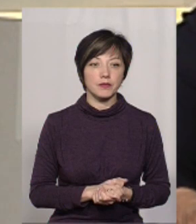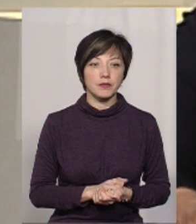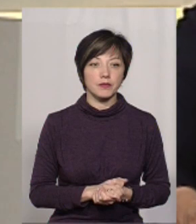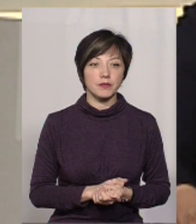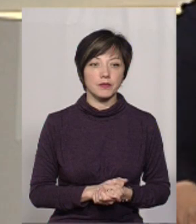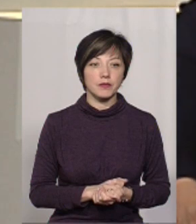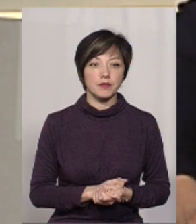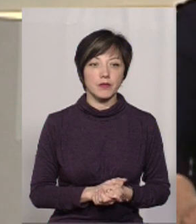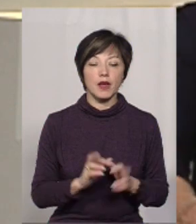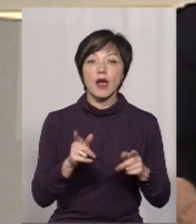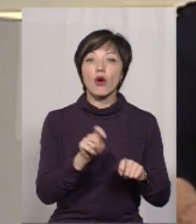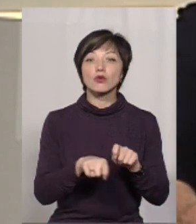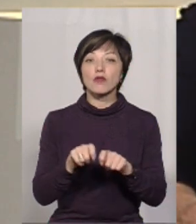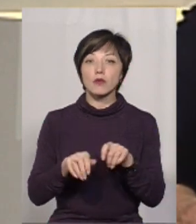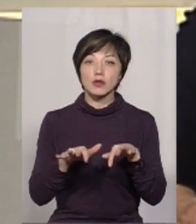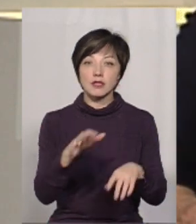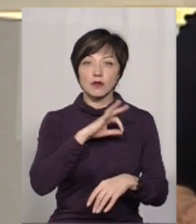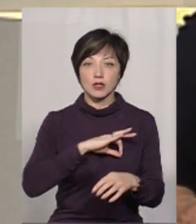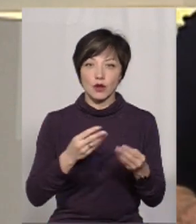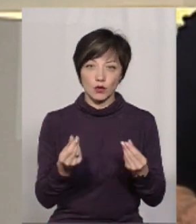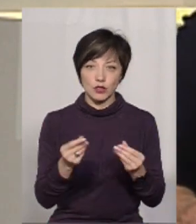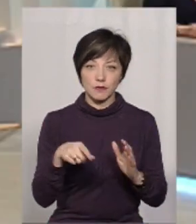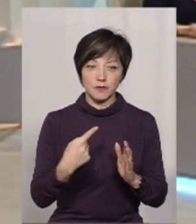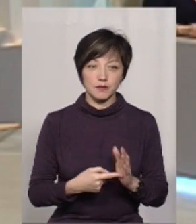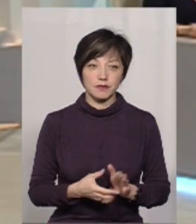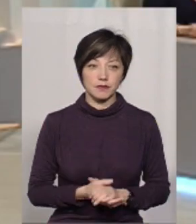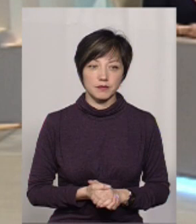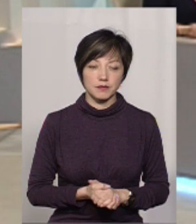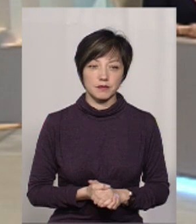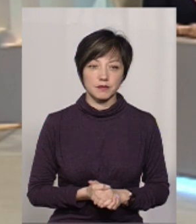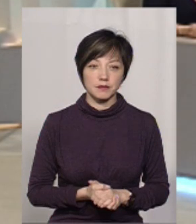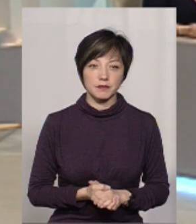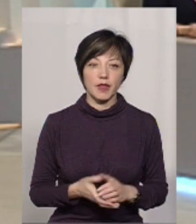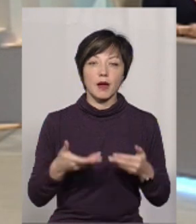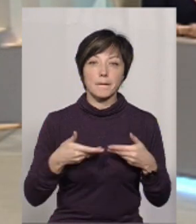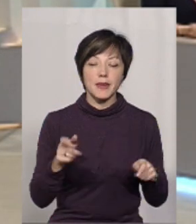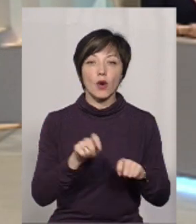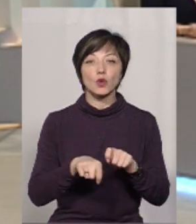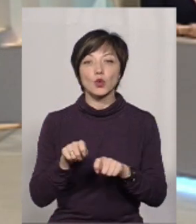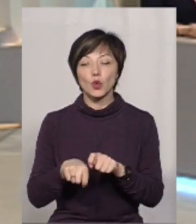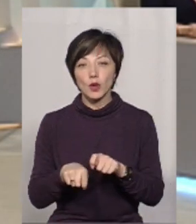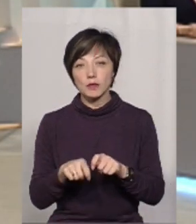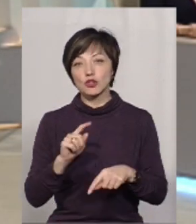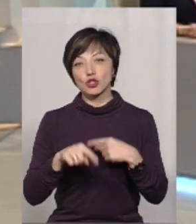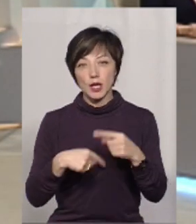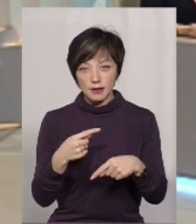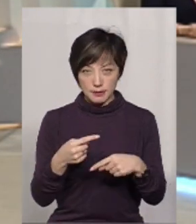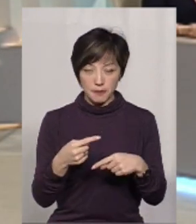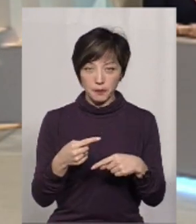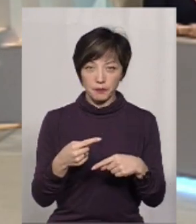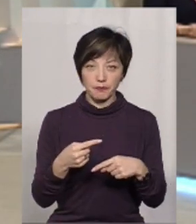Як контролюватиметься процес використання коштів? Ми контролюємо через